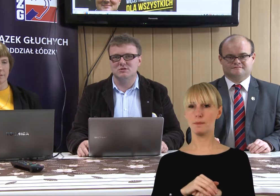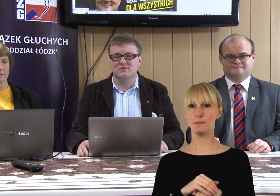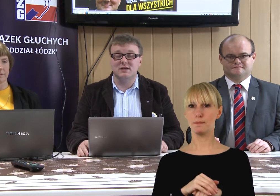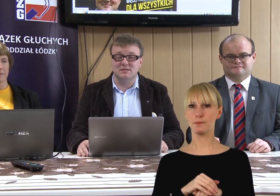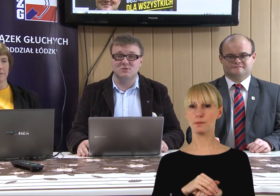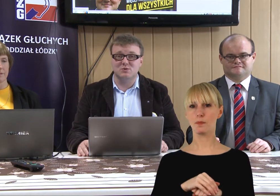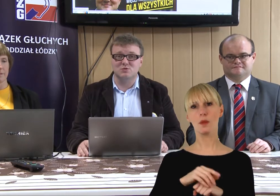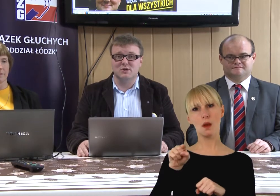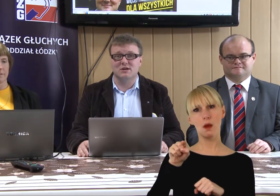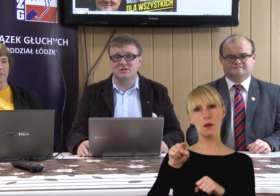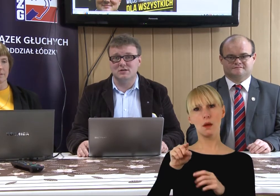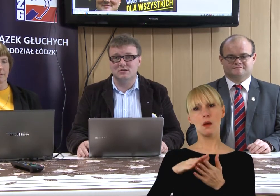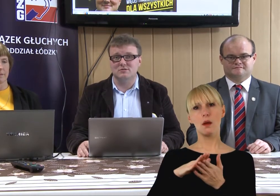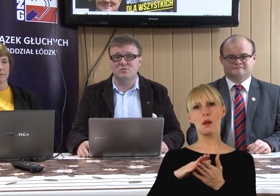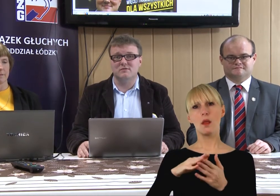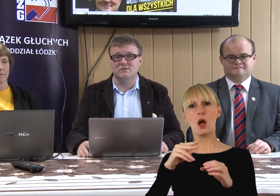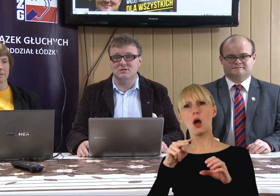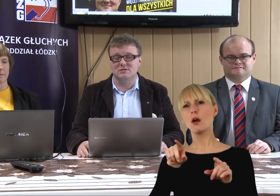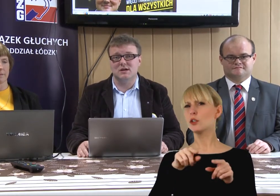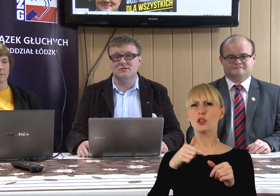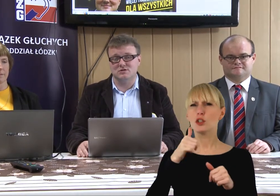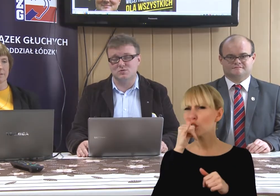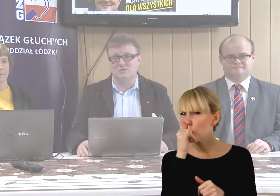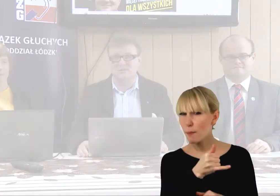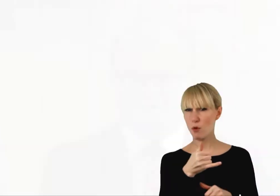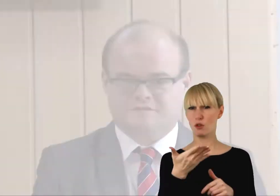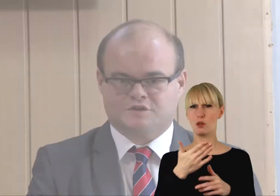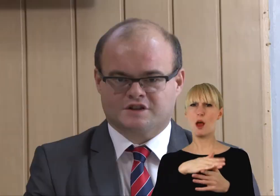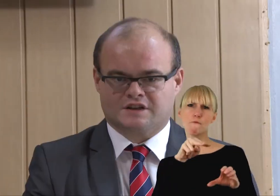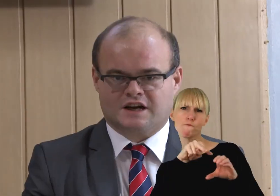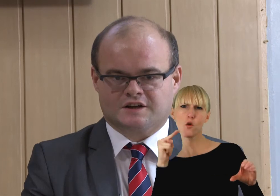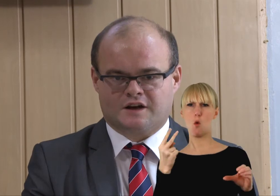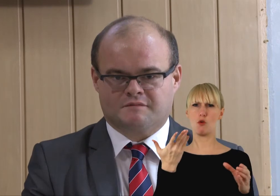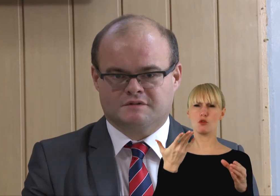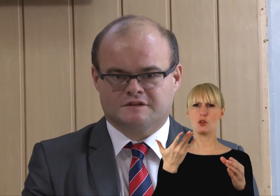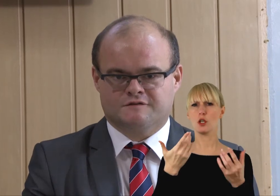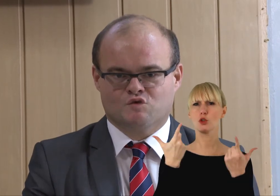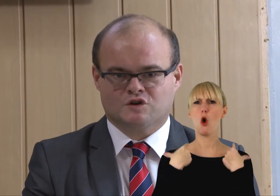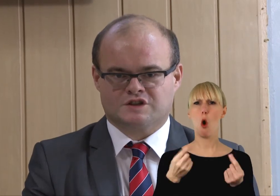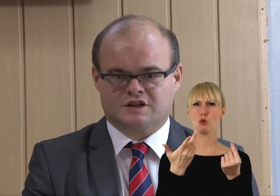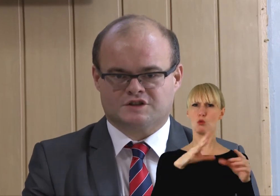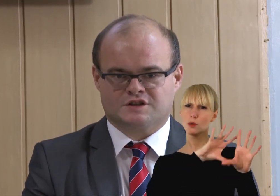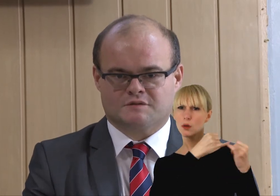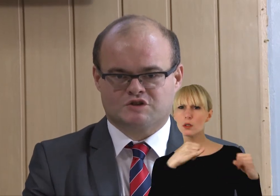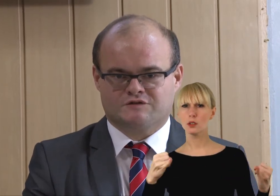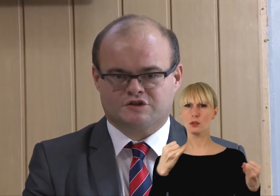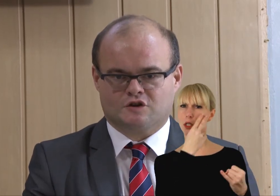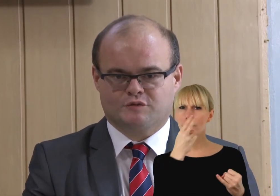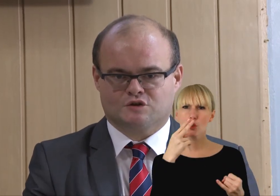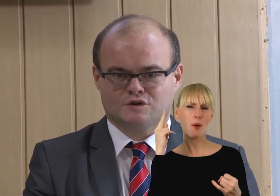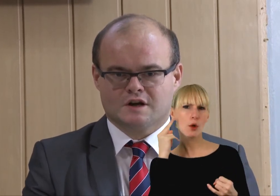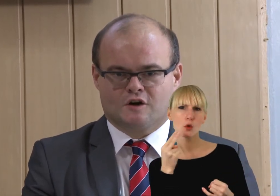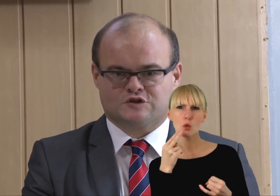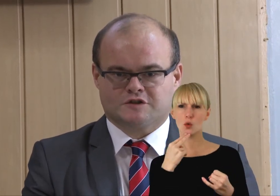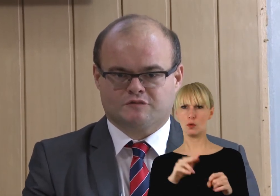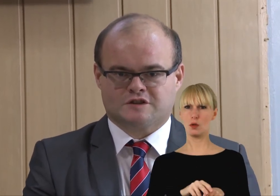publicznych w taki sam sposób, jak każda inna osoba widząca. Ważne, jak Panie Wyborcze tak, aby wyłączać z możliwości i